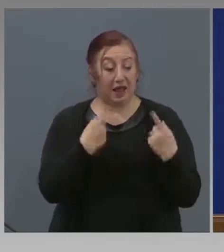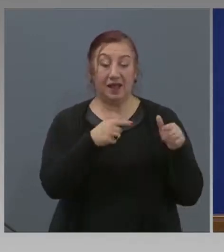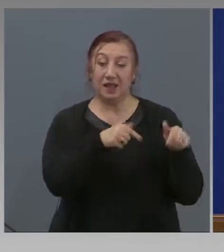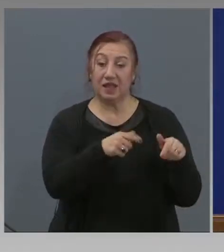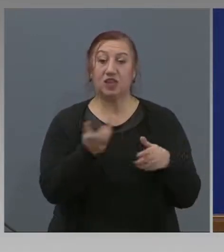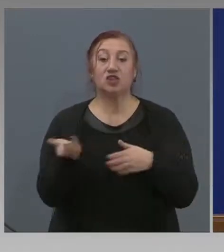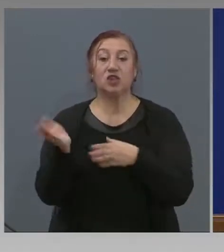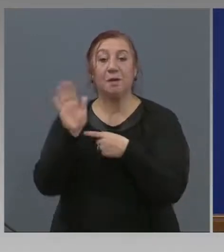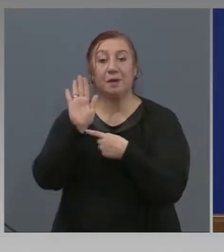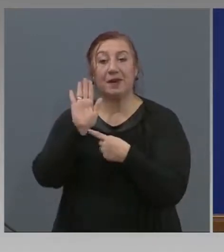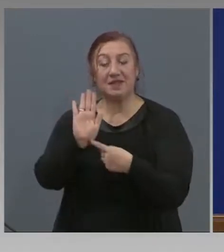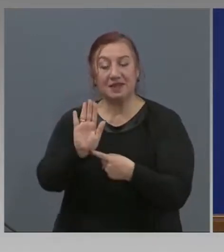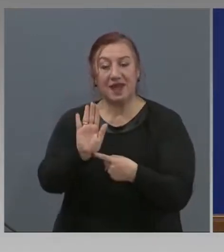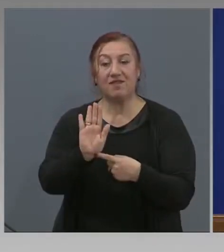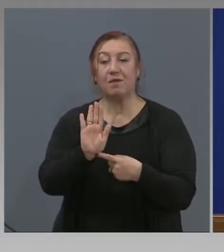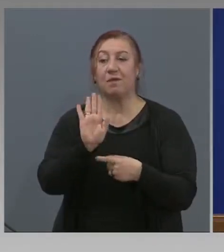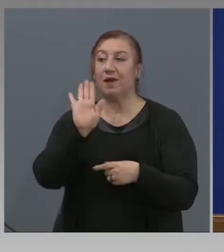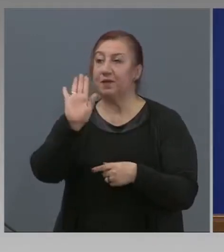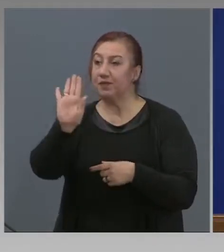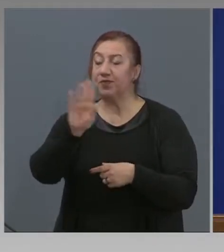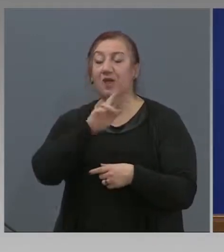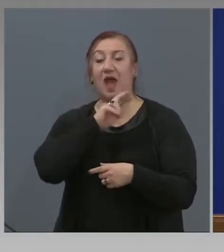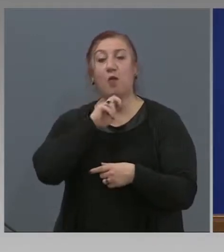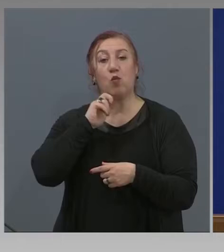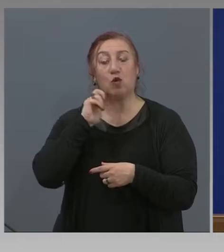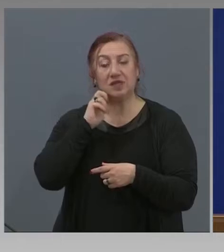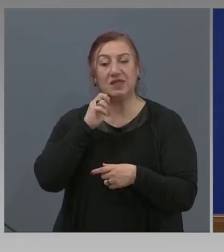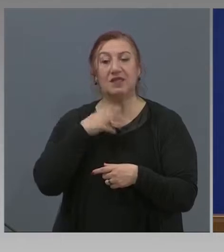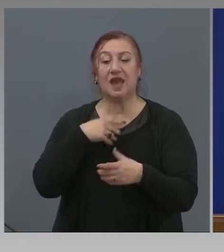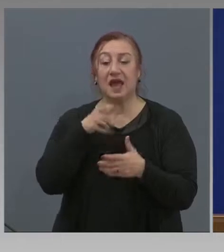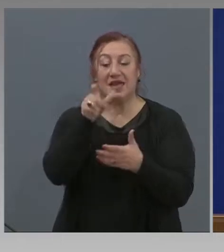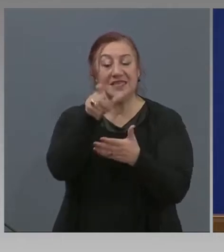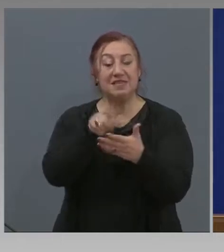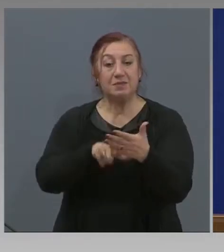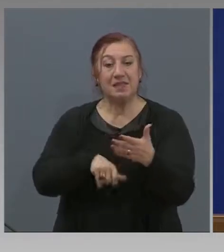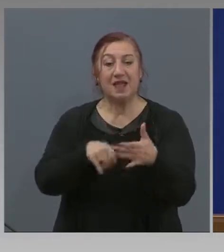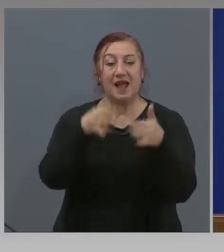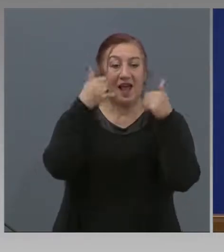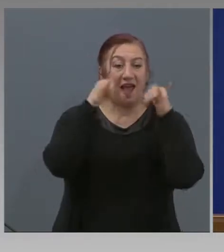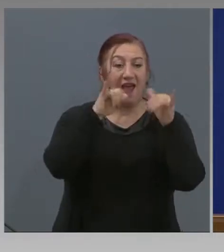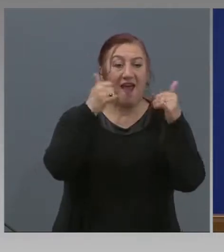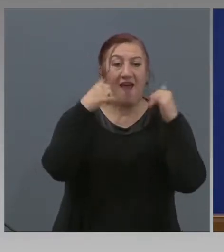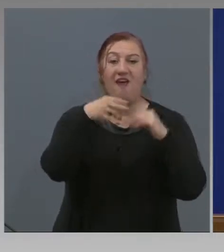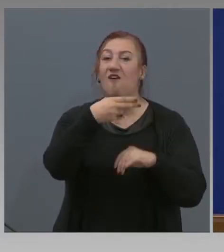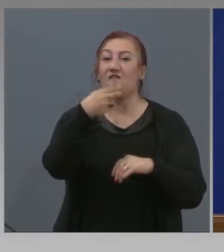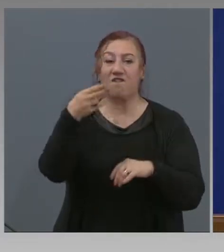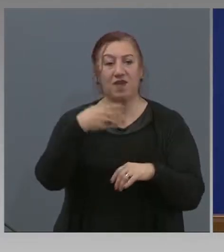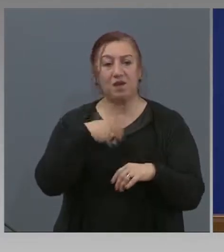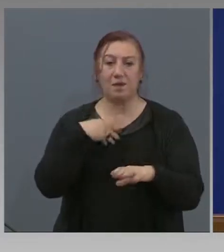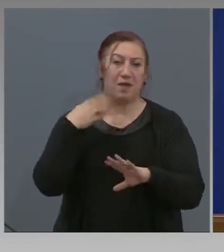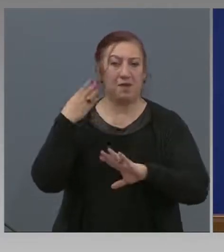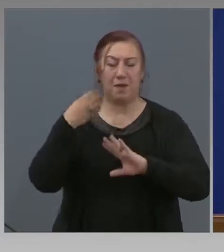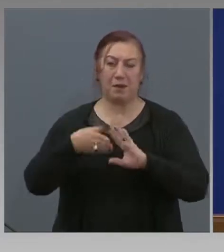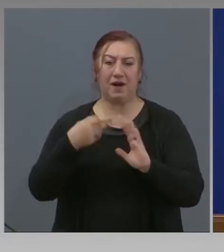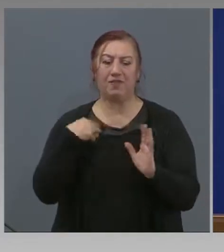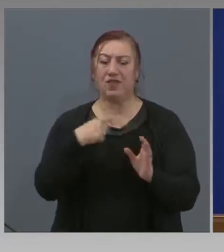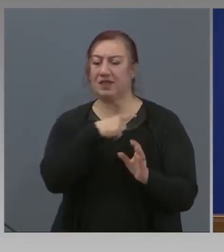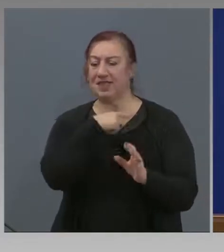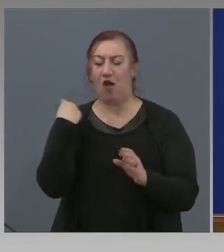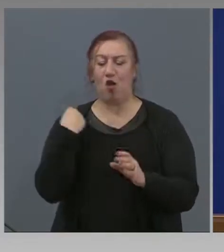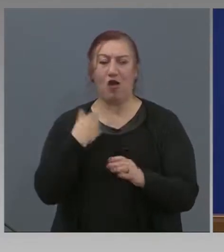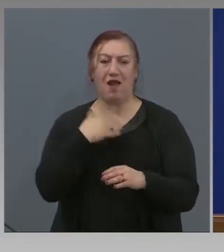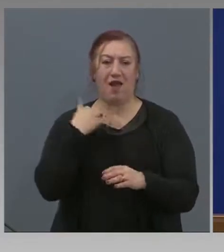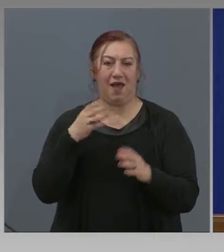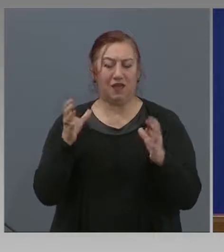представим на МЕВЕРЕ списъците с фермите, които имат право да колят, за да могат клиентите да